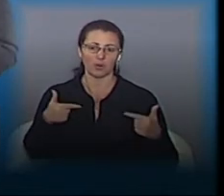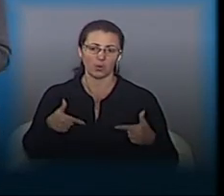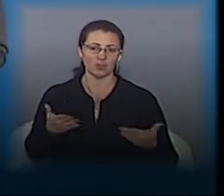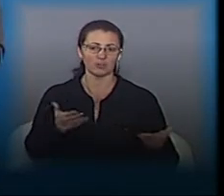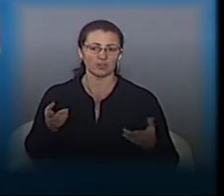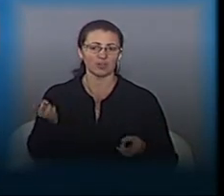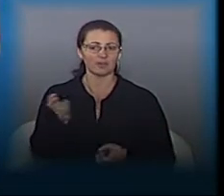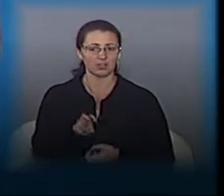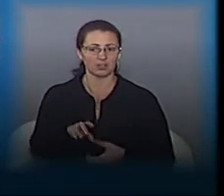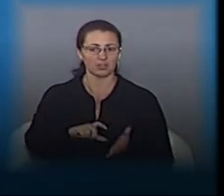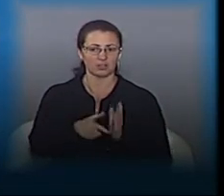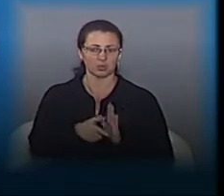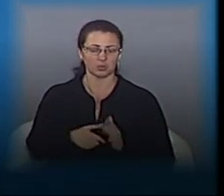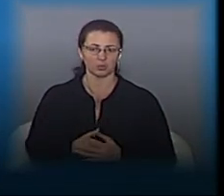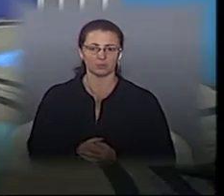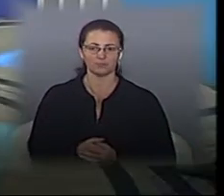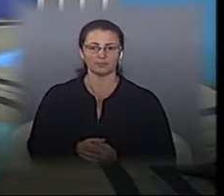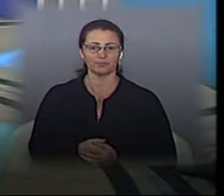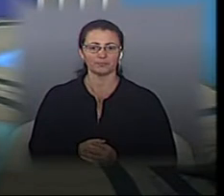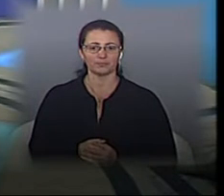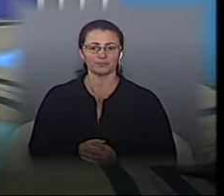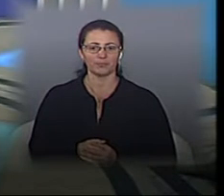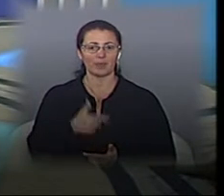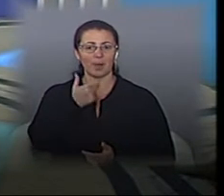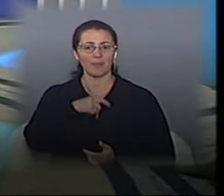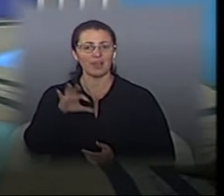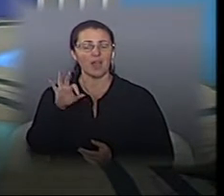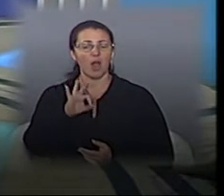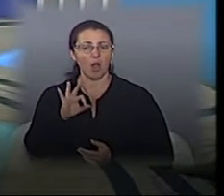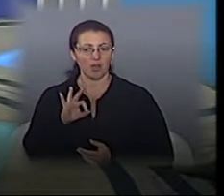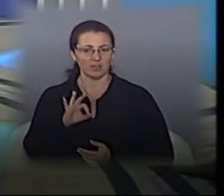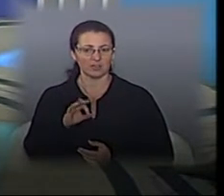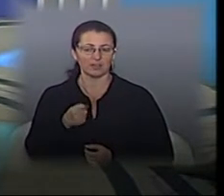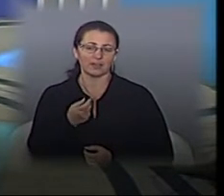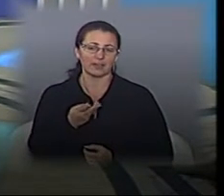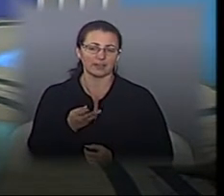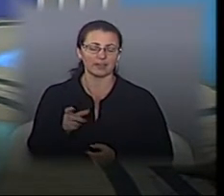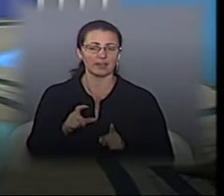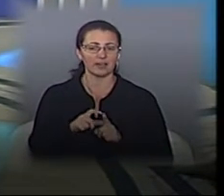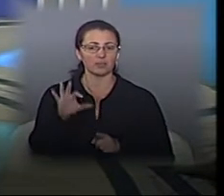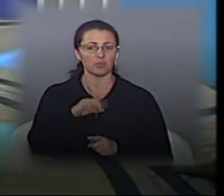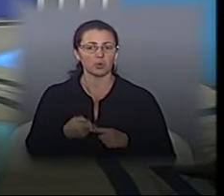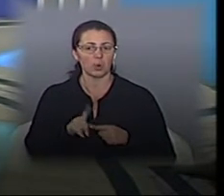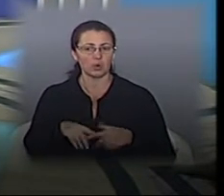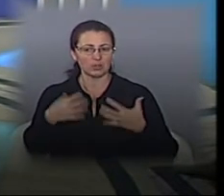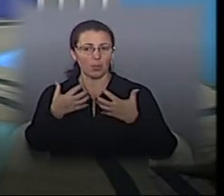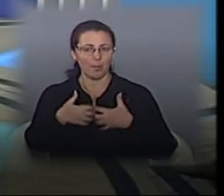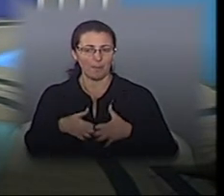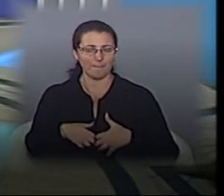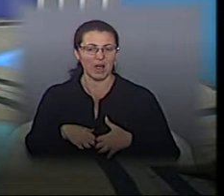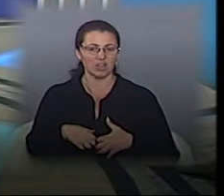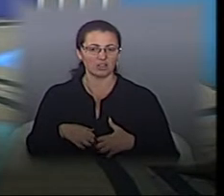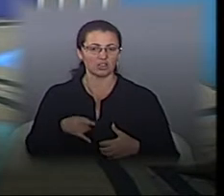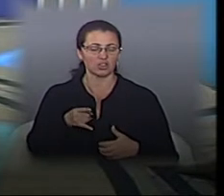у нас у студії. Пане Олександре, кілька слів про цю машину. Наскільки ви можете зараз оцінити її